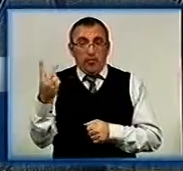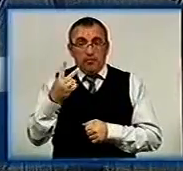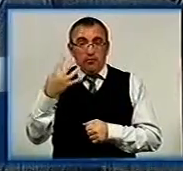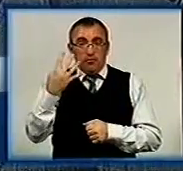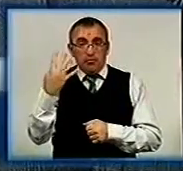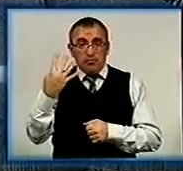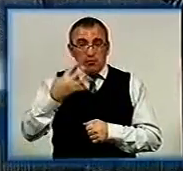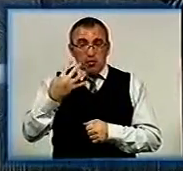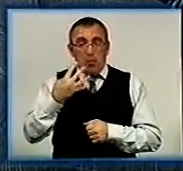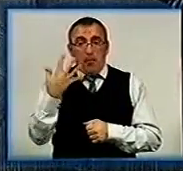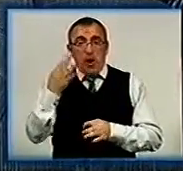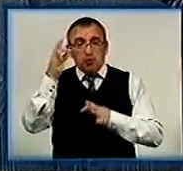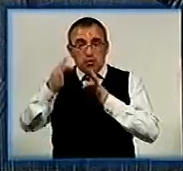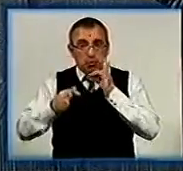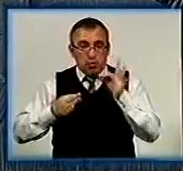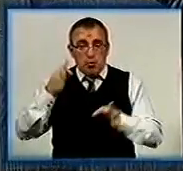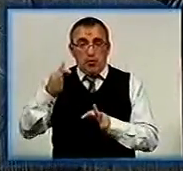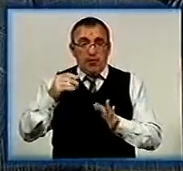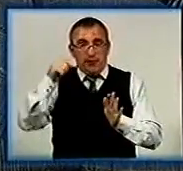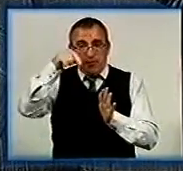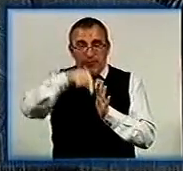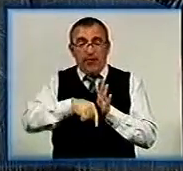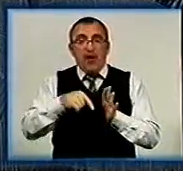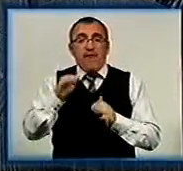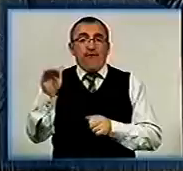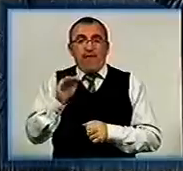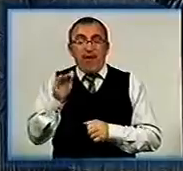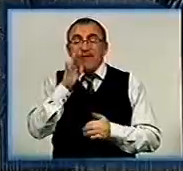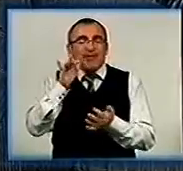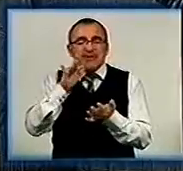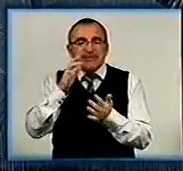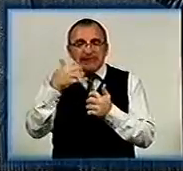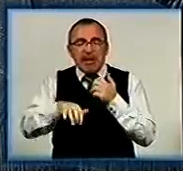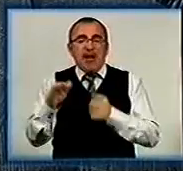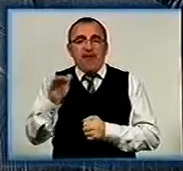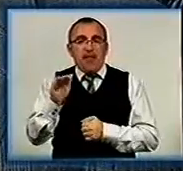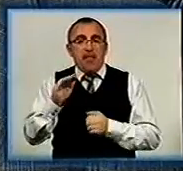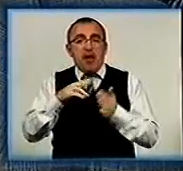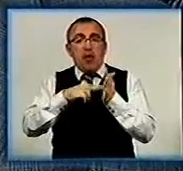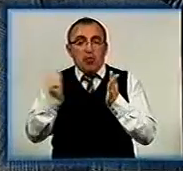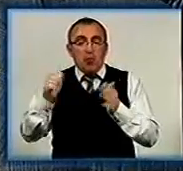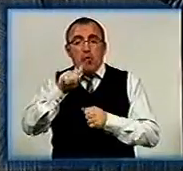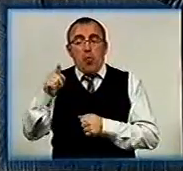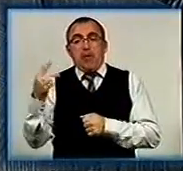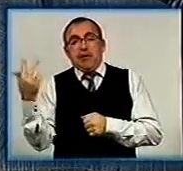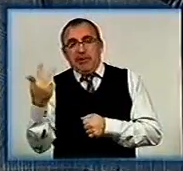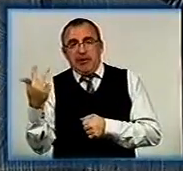45 суток в середині февраля ми відключимо піч номер три.